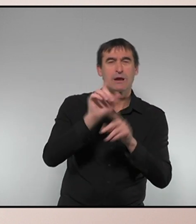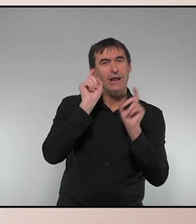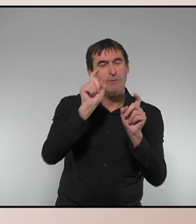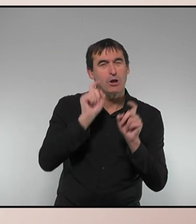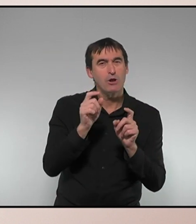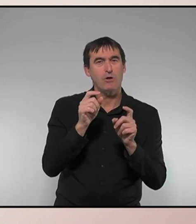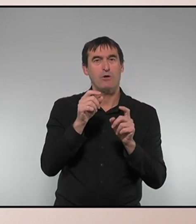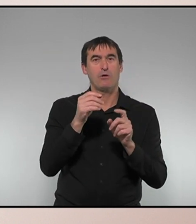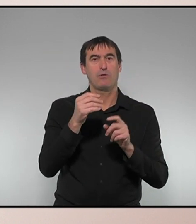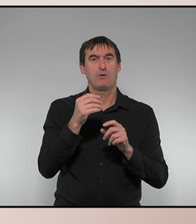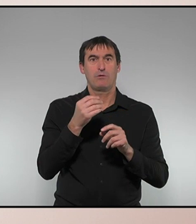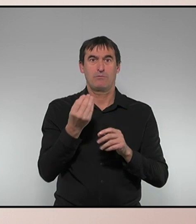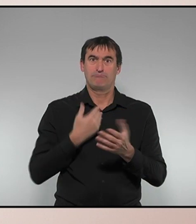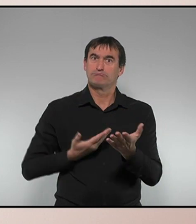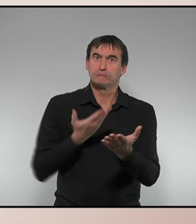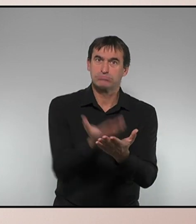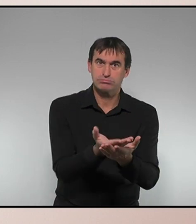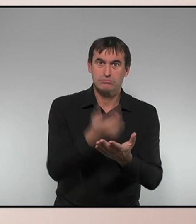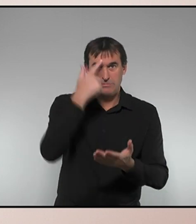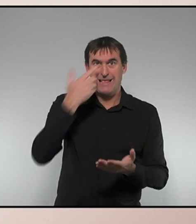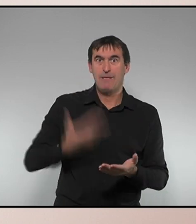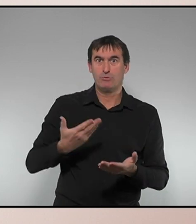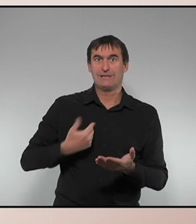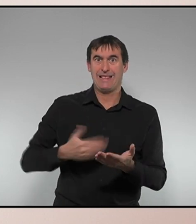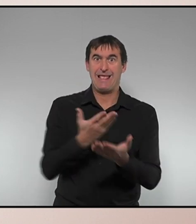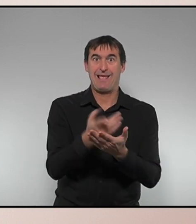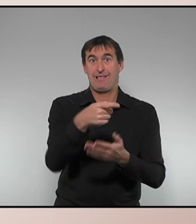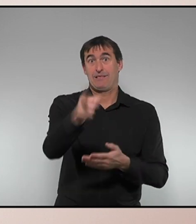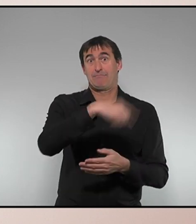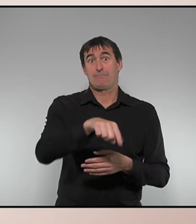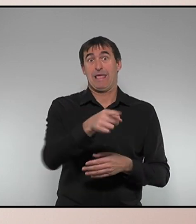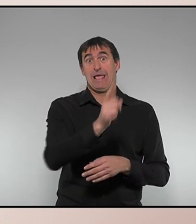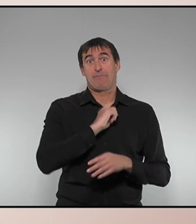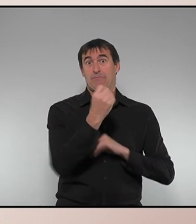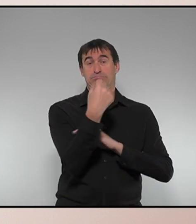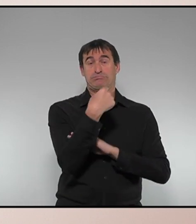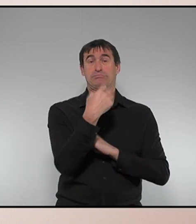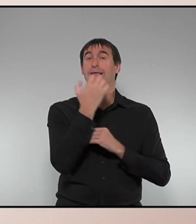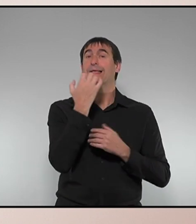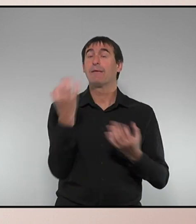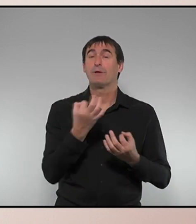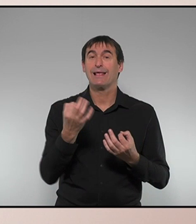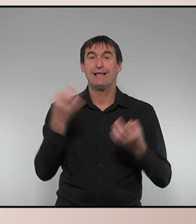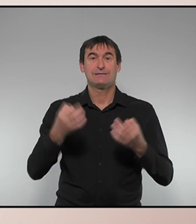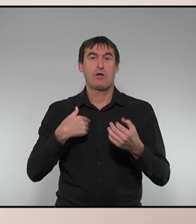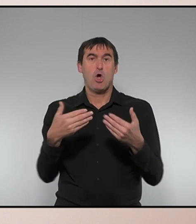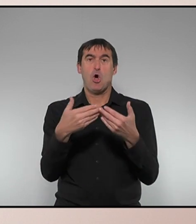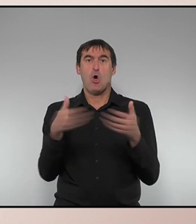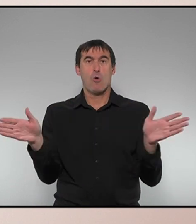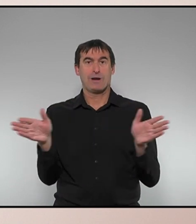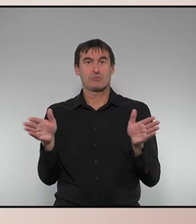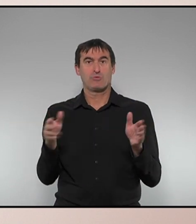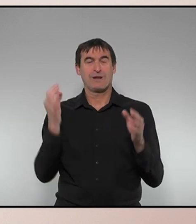importants que estiguessin sobre la taula i que no s'han atès encara. Com l'obertura definitiva dels passos